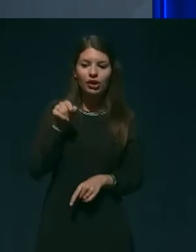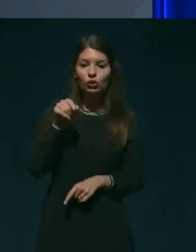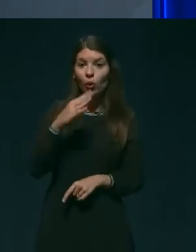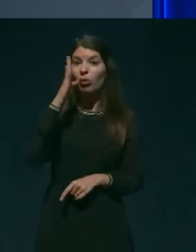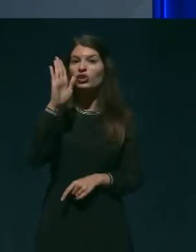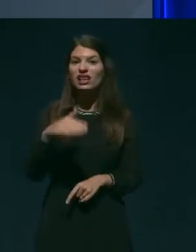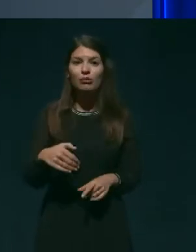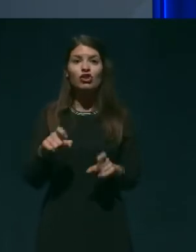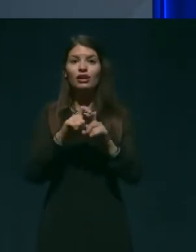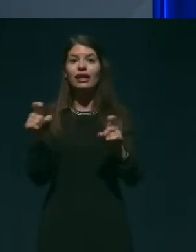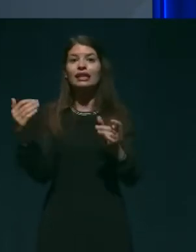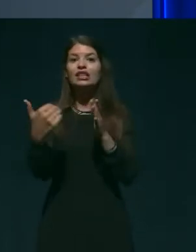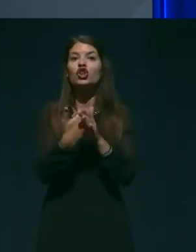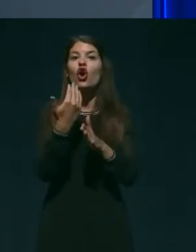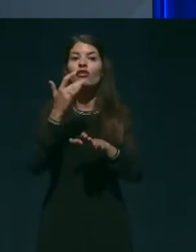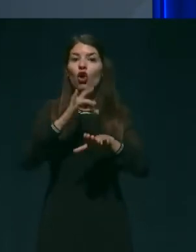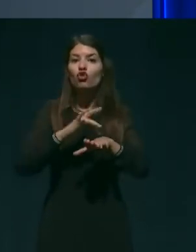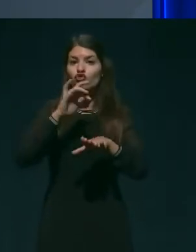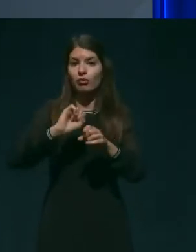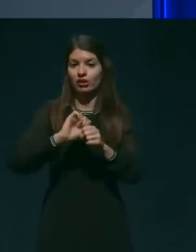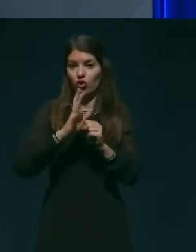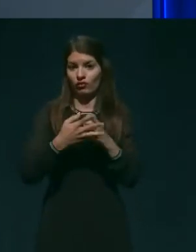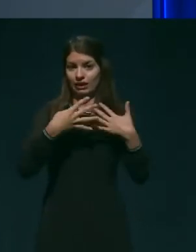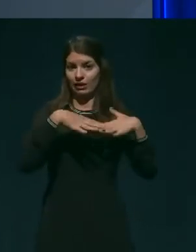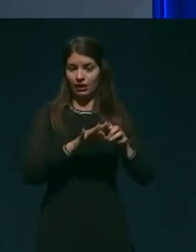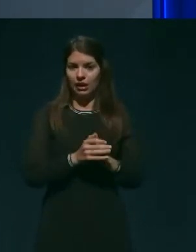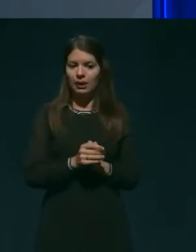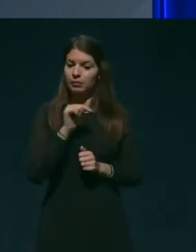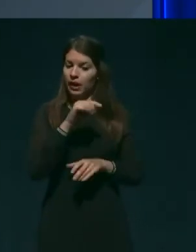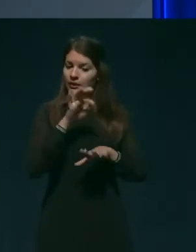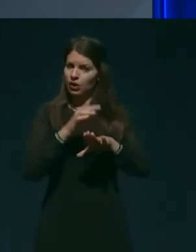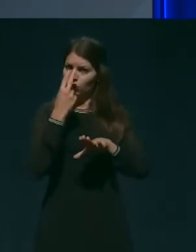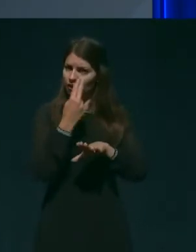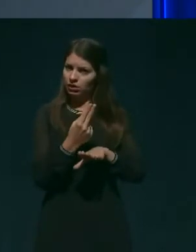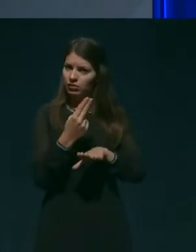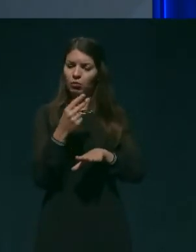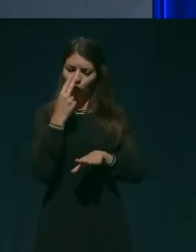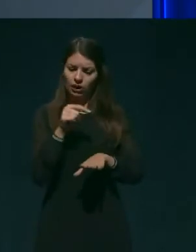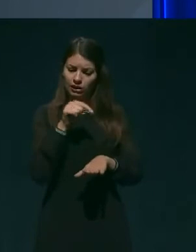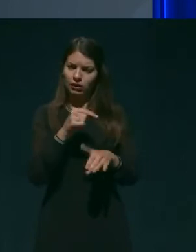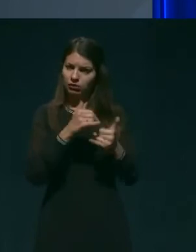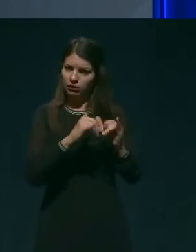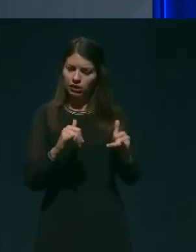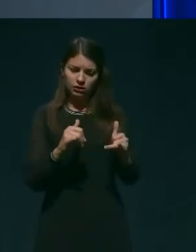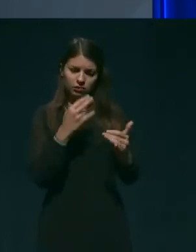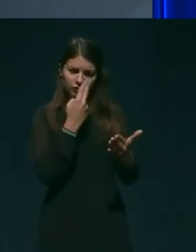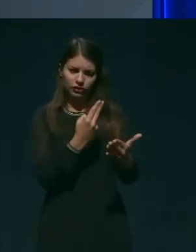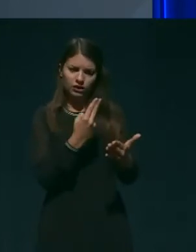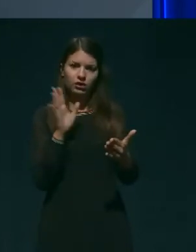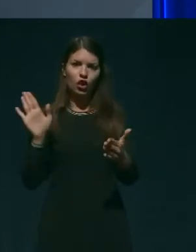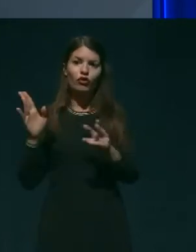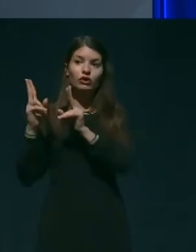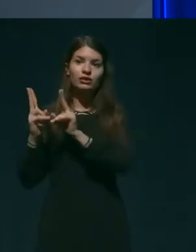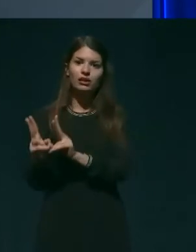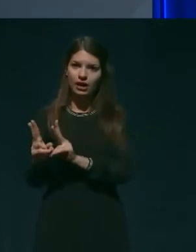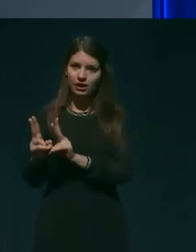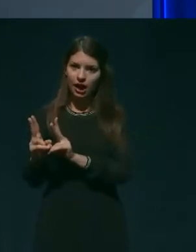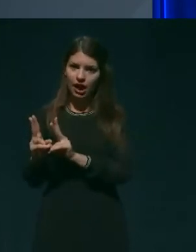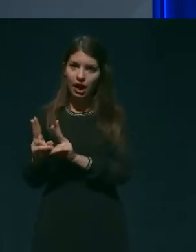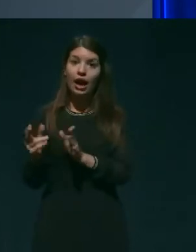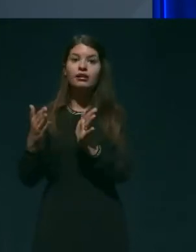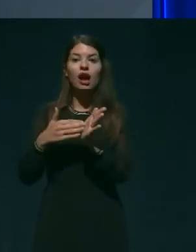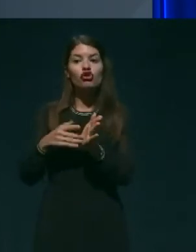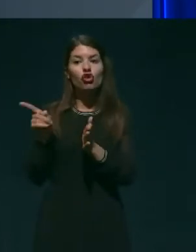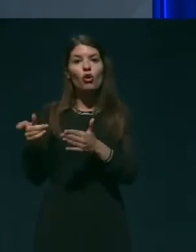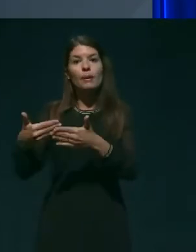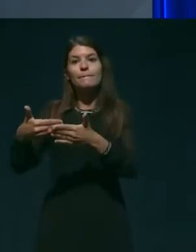okužbe. Skratka, pogleda list, kjer so izpisane diagnoze, opis stanja stanovalca, kakšen je bil pred